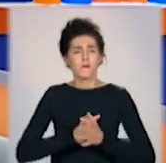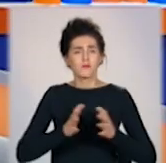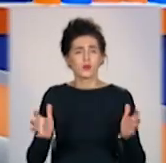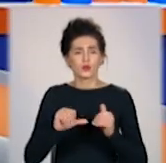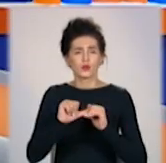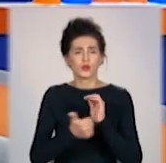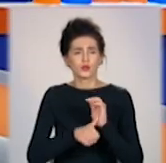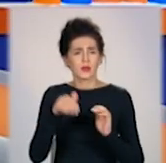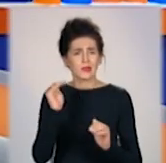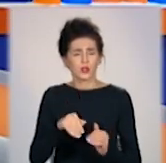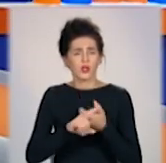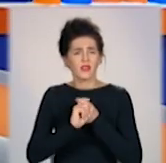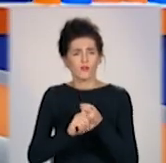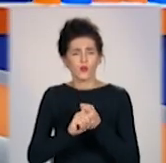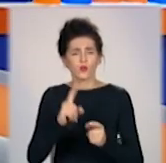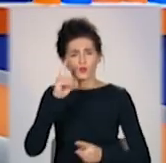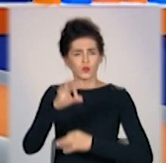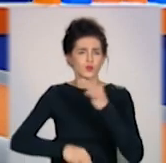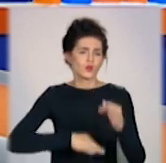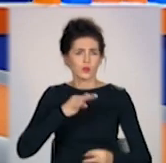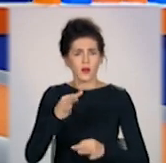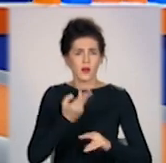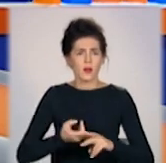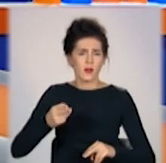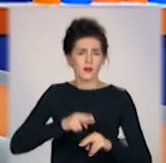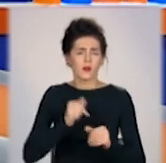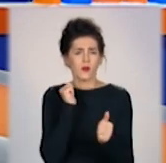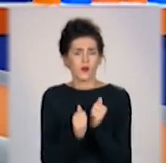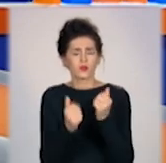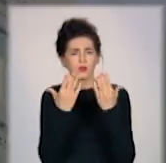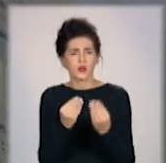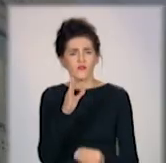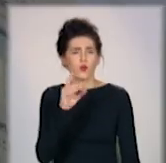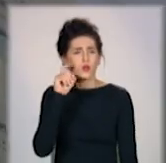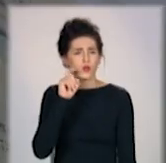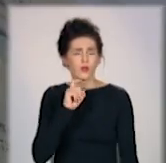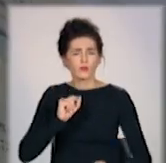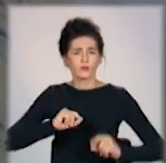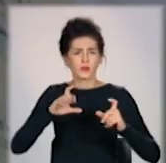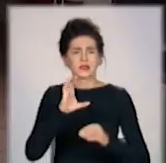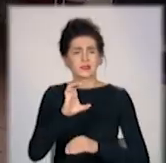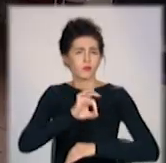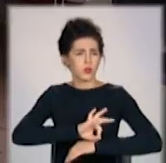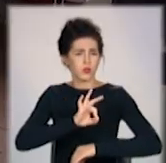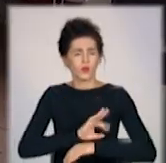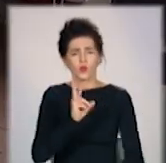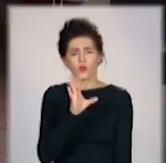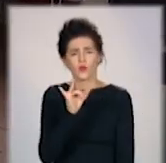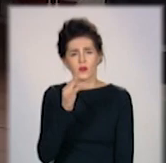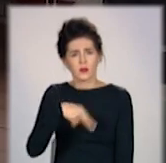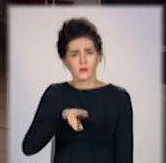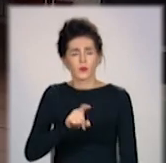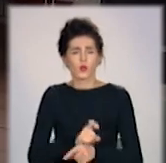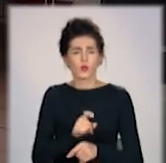тисяч інфікованих за добу. Щонедень в Україні новий рекорд із захворюваності ковіду. На